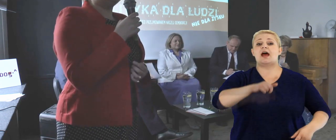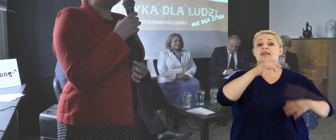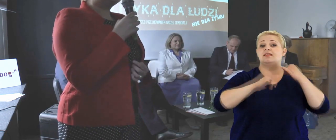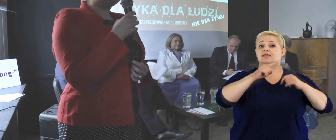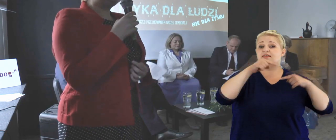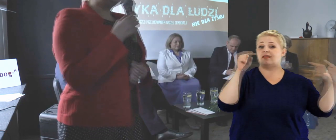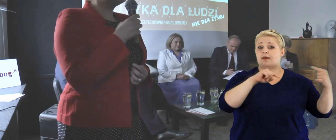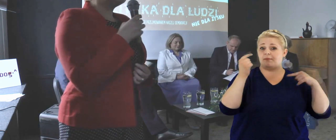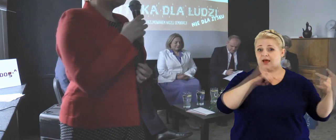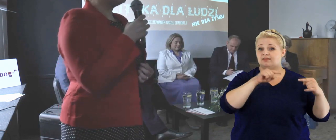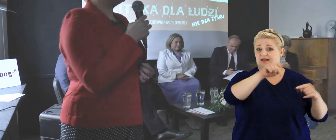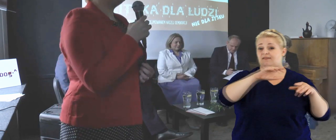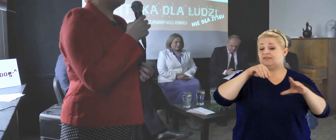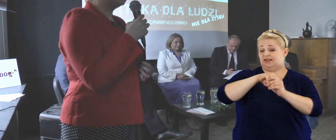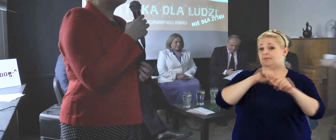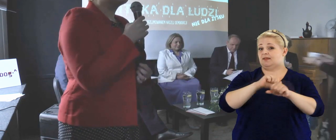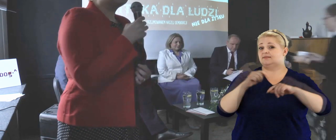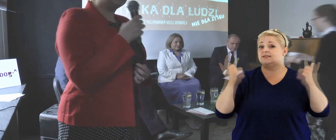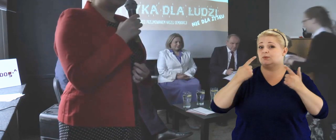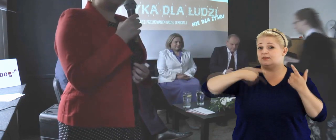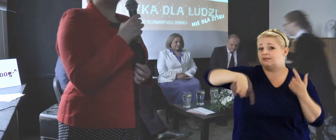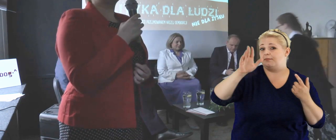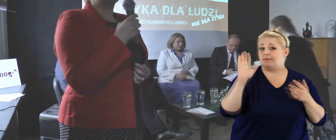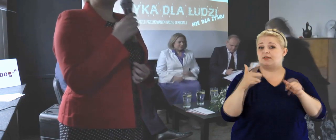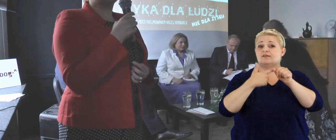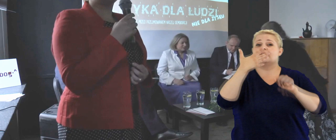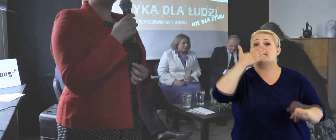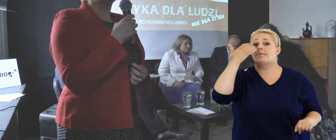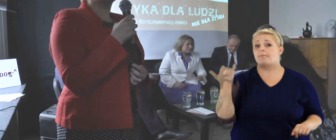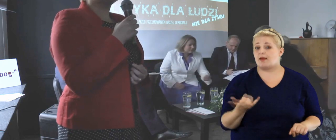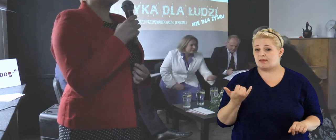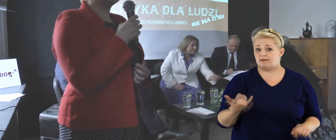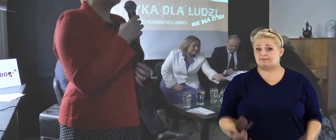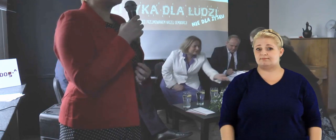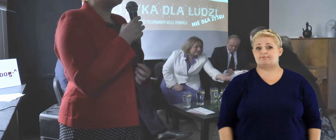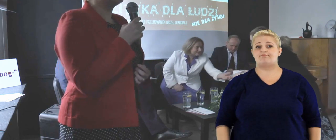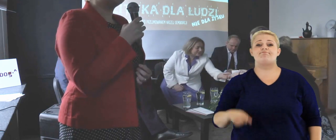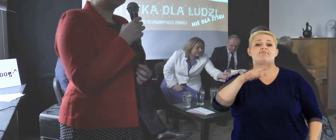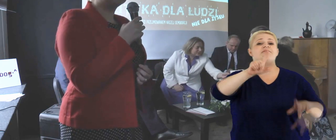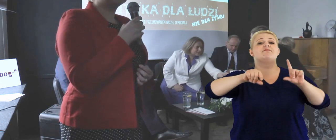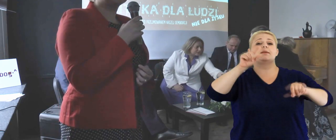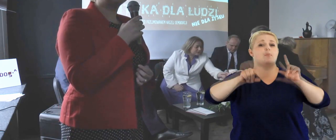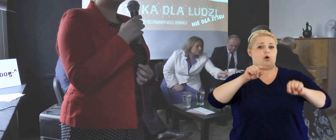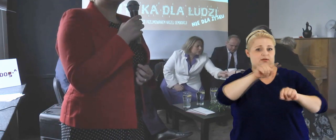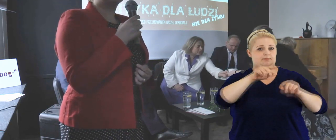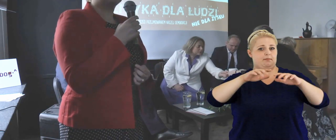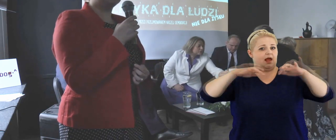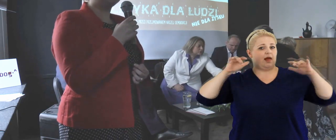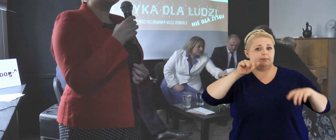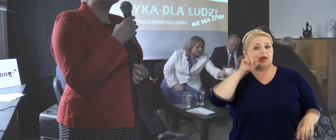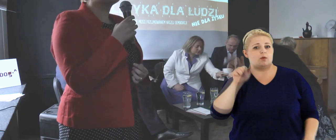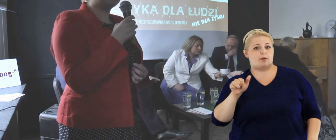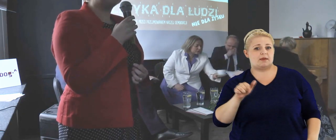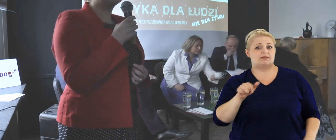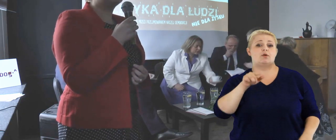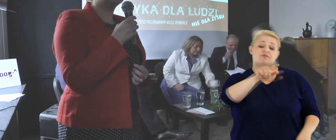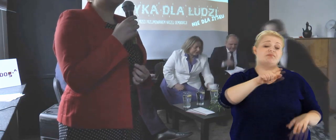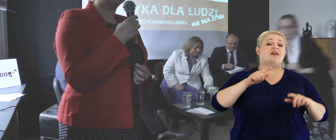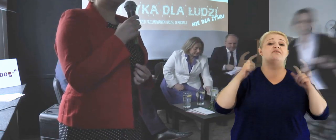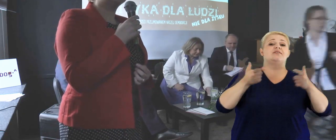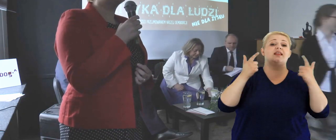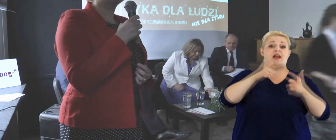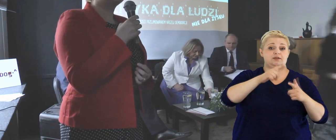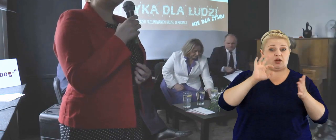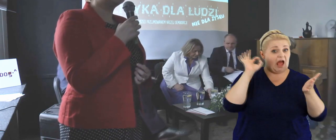Jest to debata, która towarzyszy oczywiście wydarzeniu, które będzie 25 maja